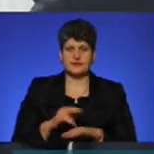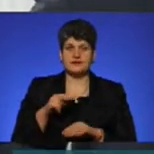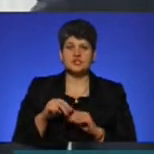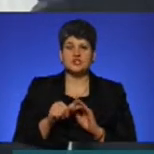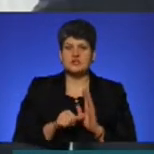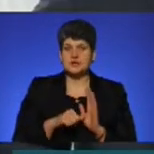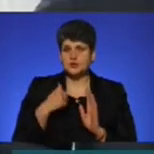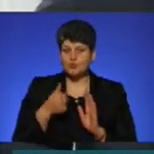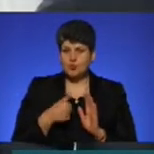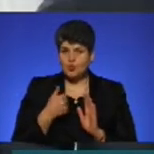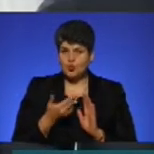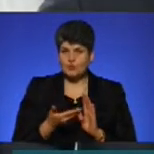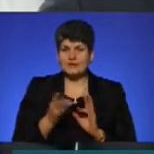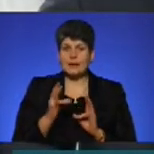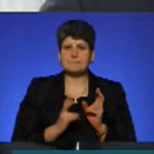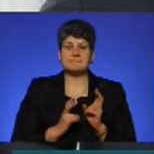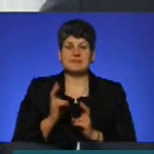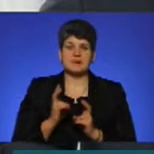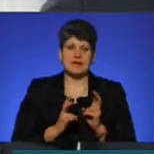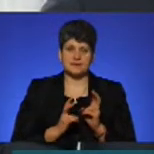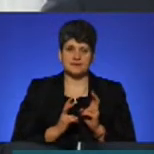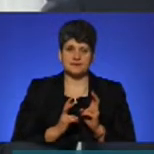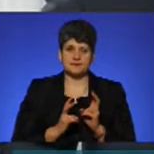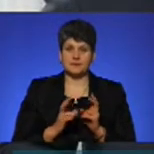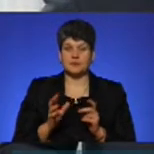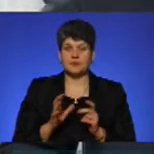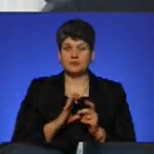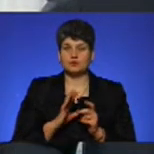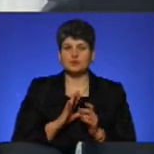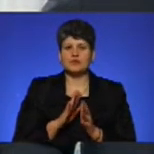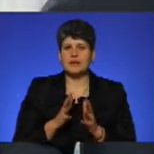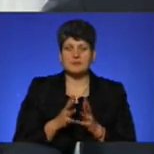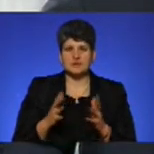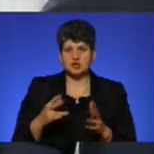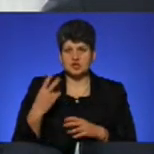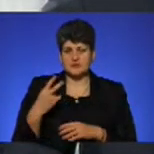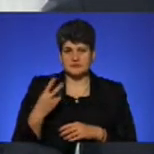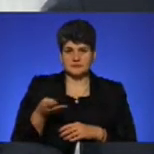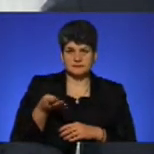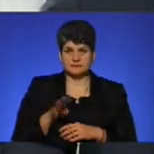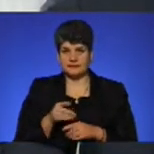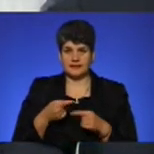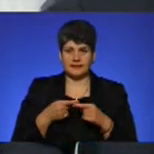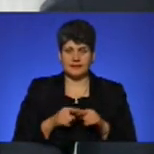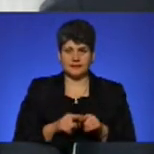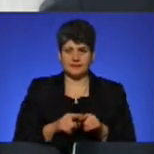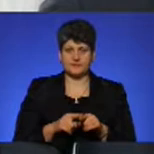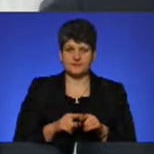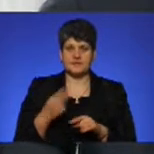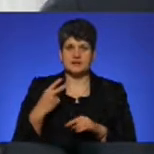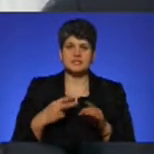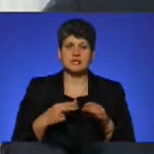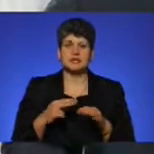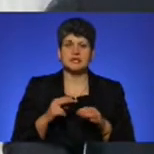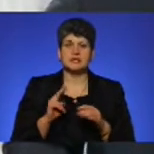році на підприємстві виходило на лінію не більше 20 одиниць техніки, 20 тролейбусів,